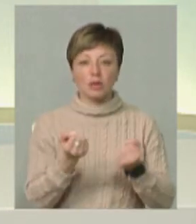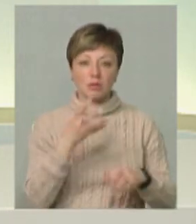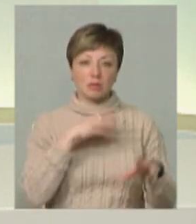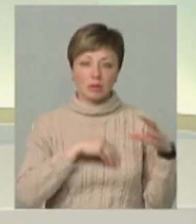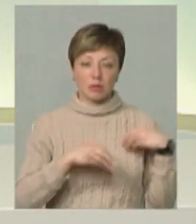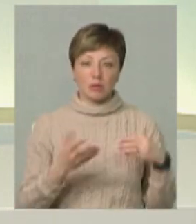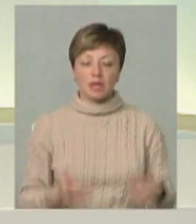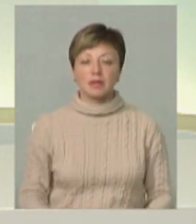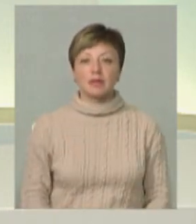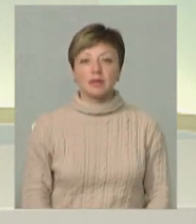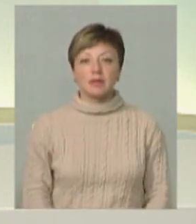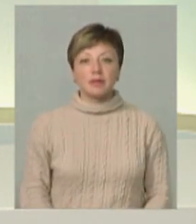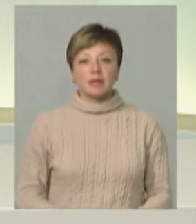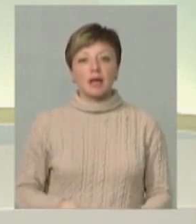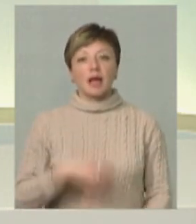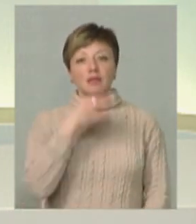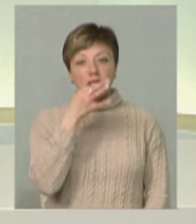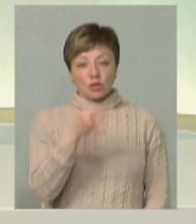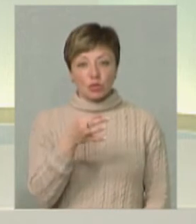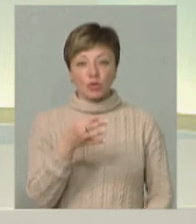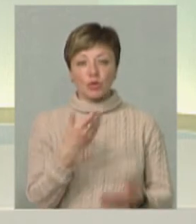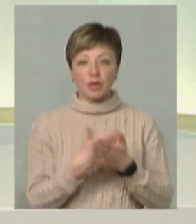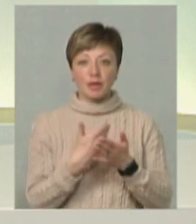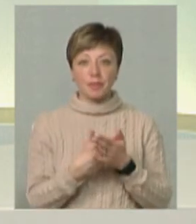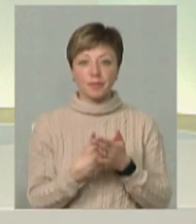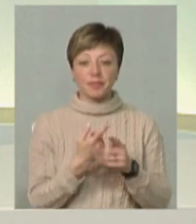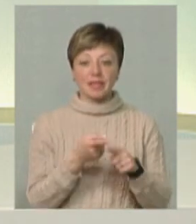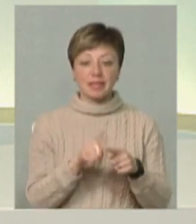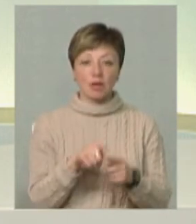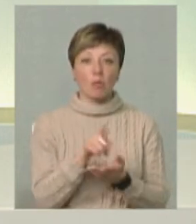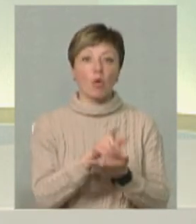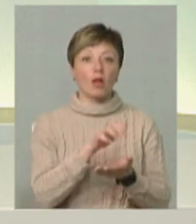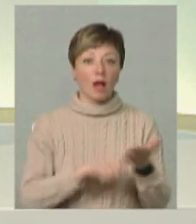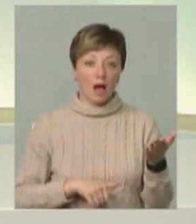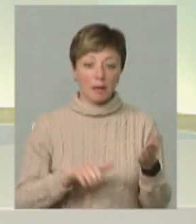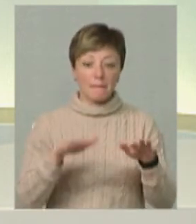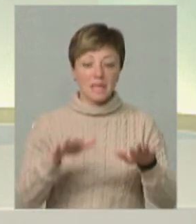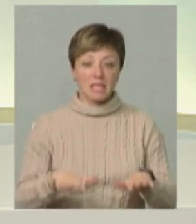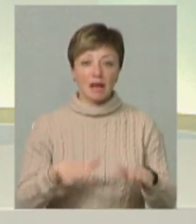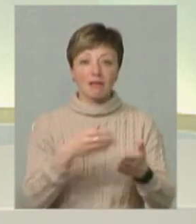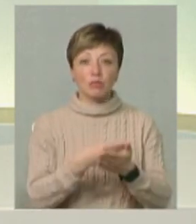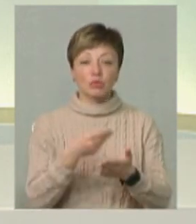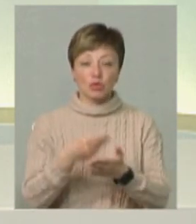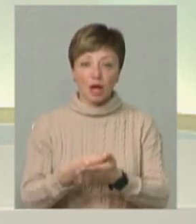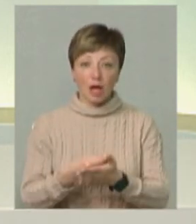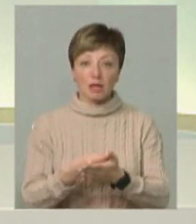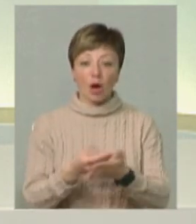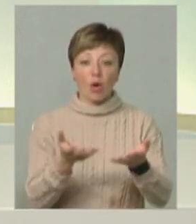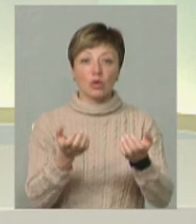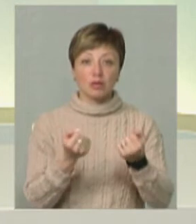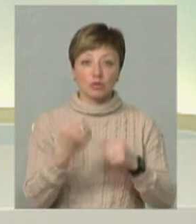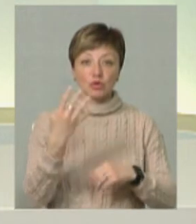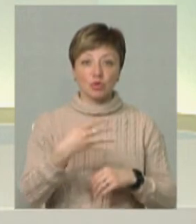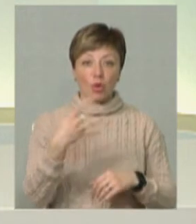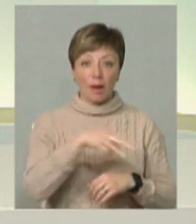якийсь дохід. Я вам скажу, що з цих податків в місцеві бюджети отримали